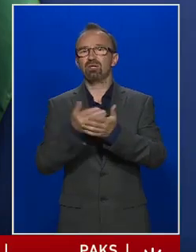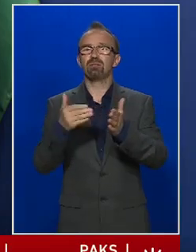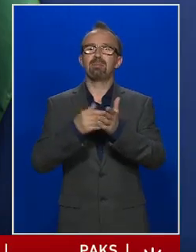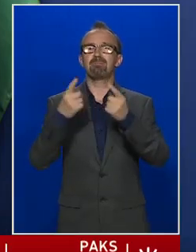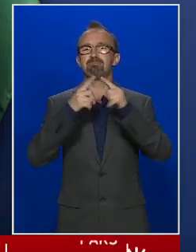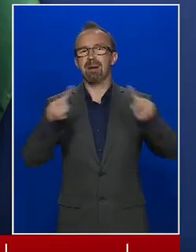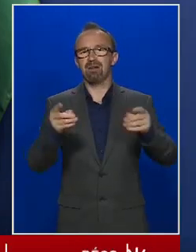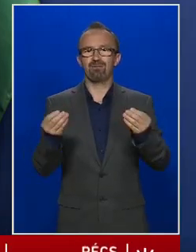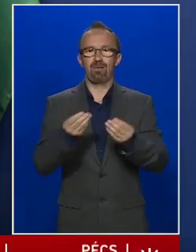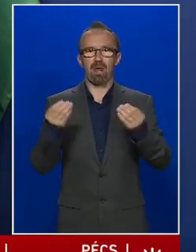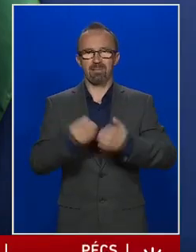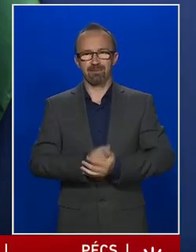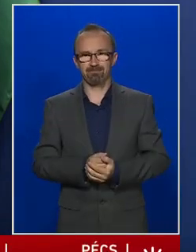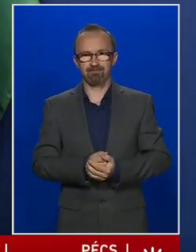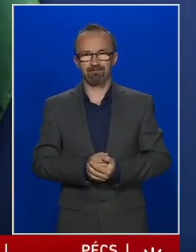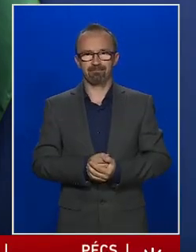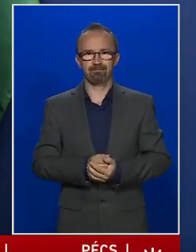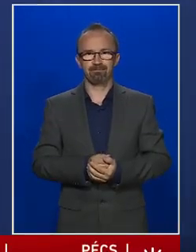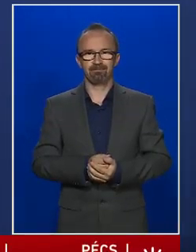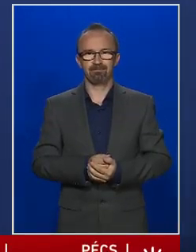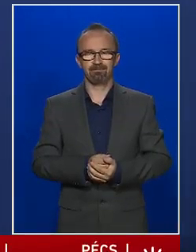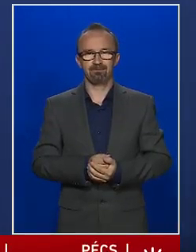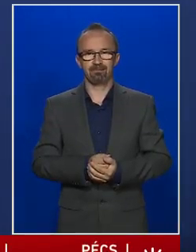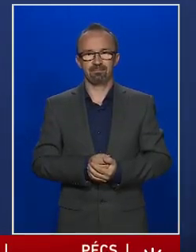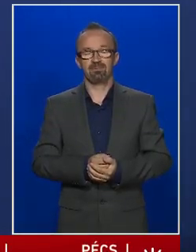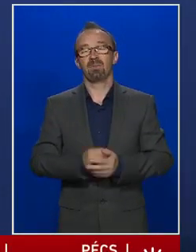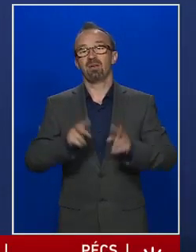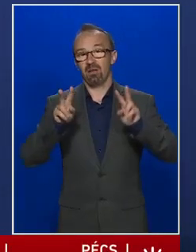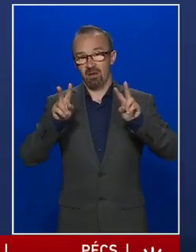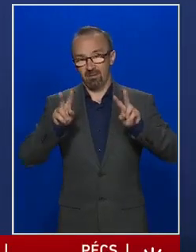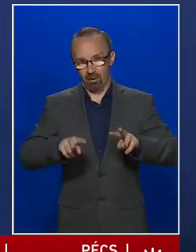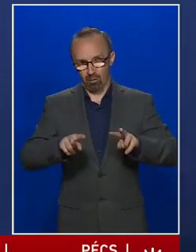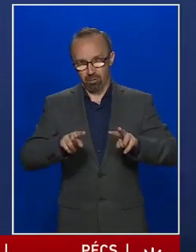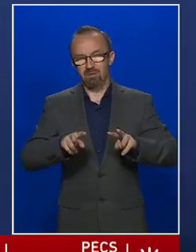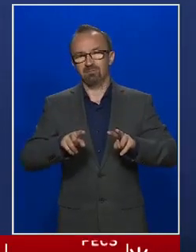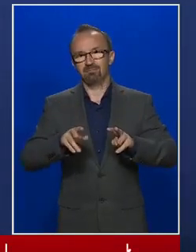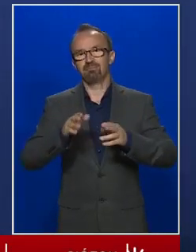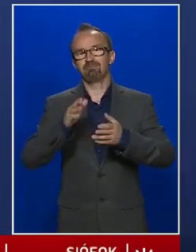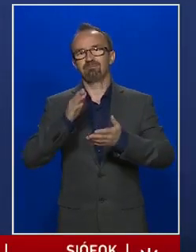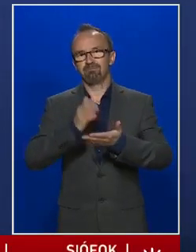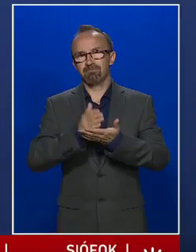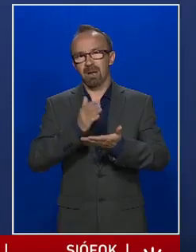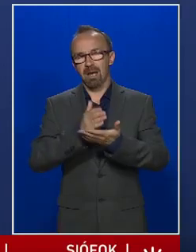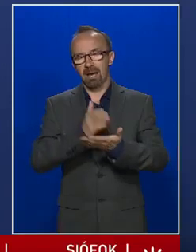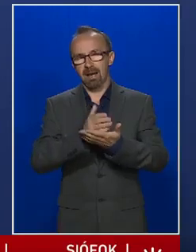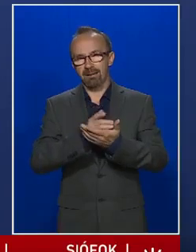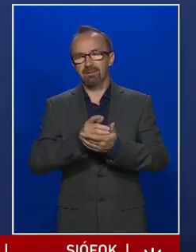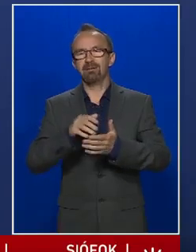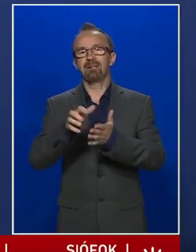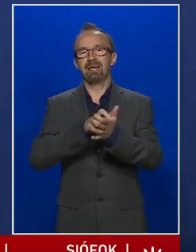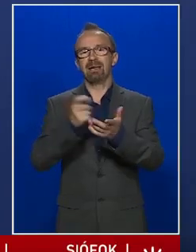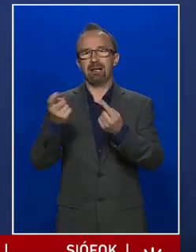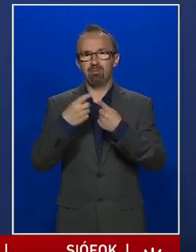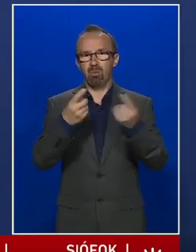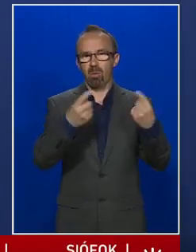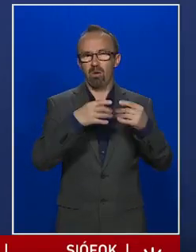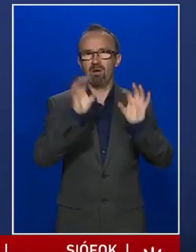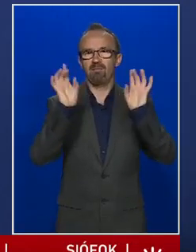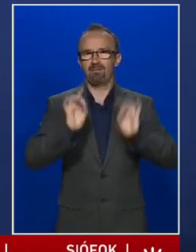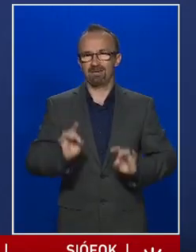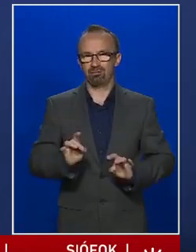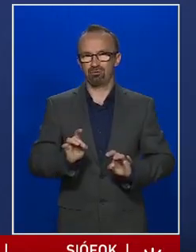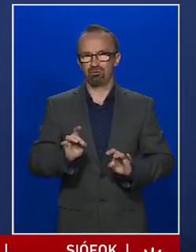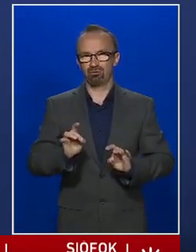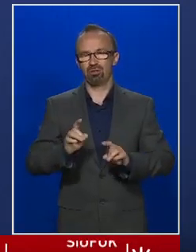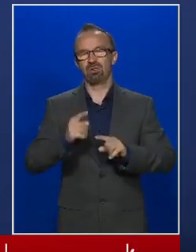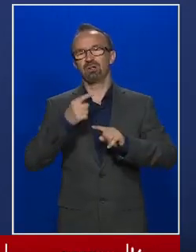óvintézkedés? Valóban a primőrök lassan jönnek a kertekből, és